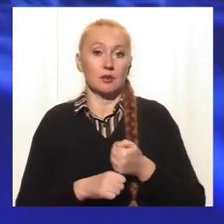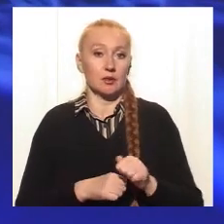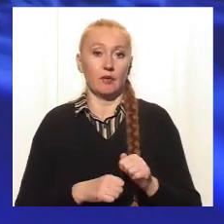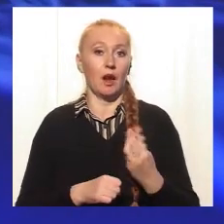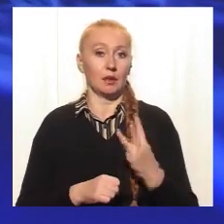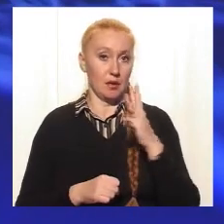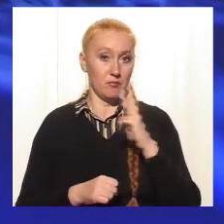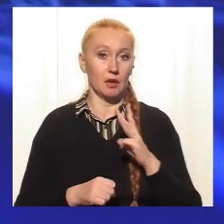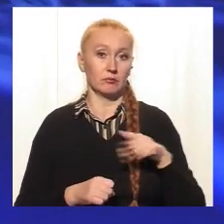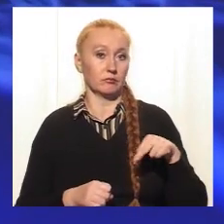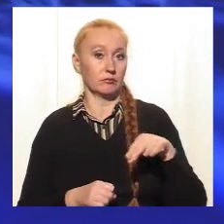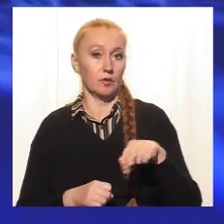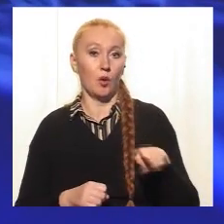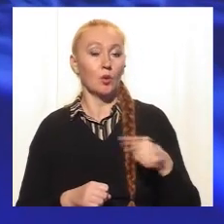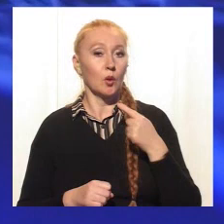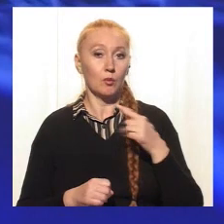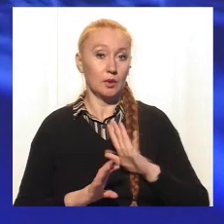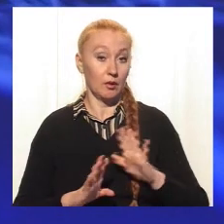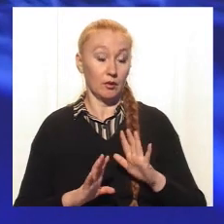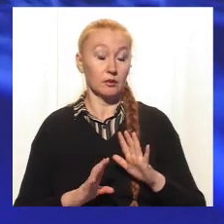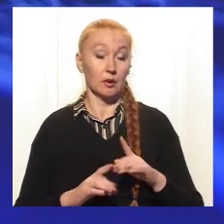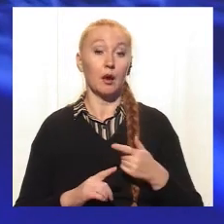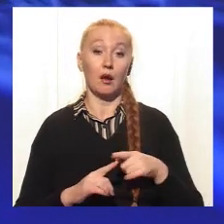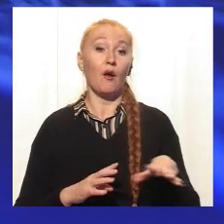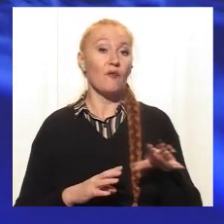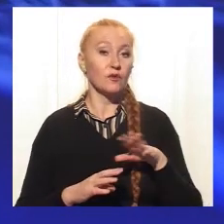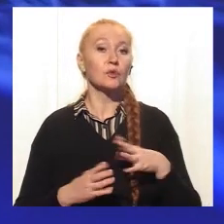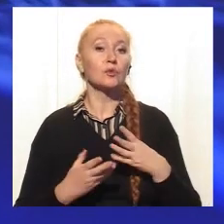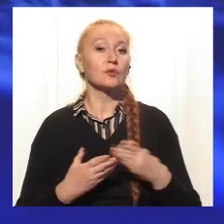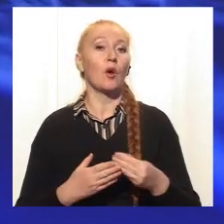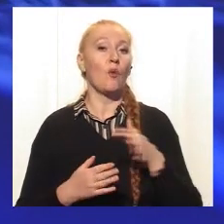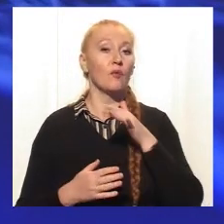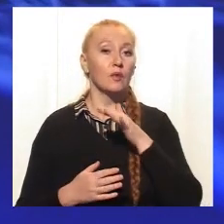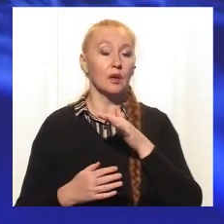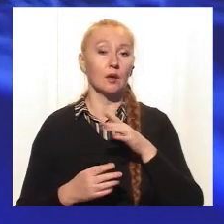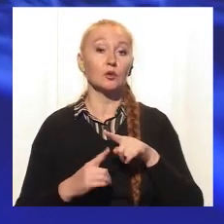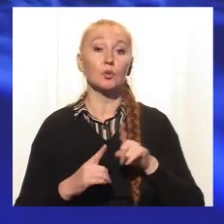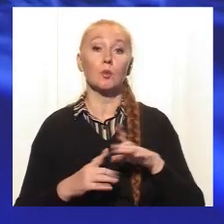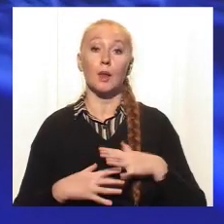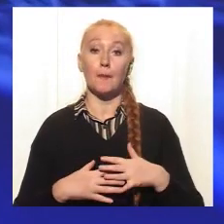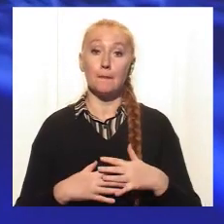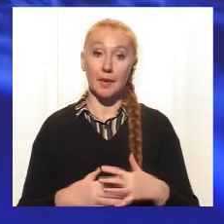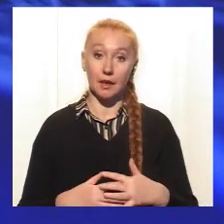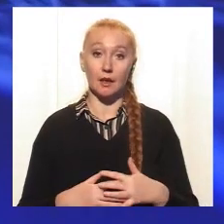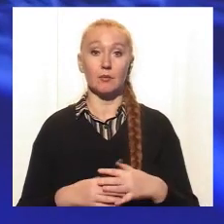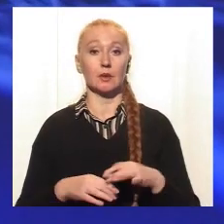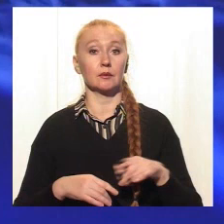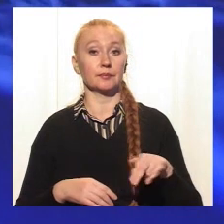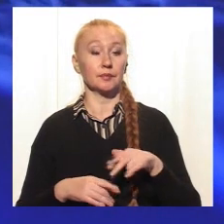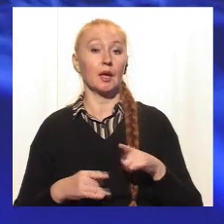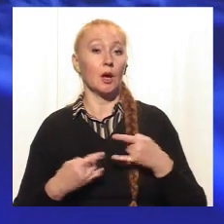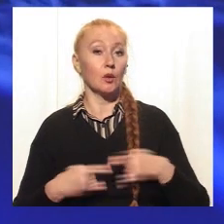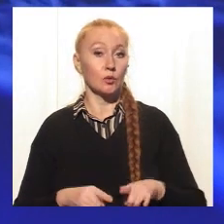піти, или він не пытається в три місяці це зробити. Тому все-таки для того, щоб беременность винашувати і